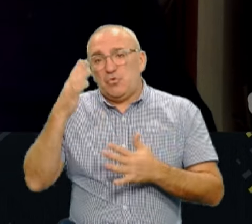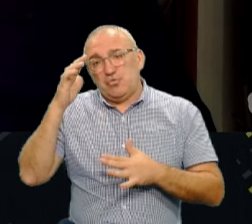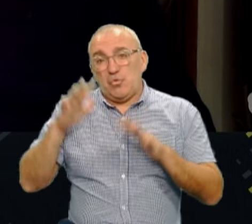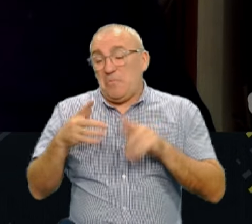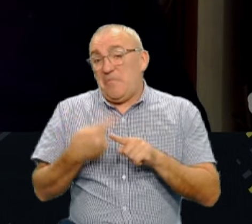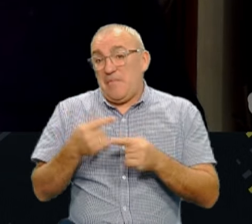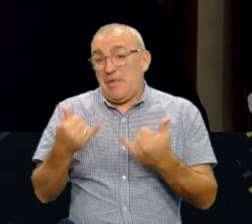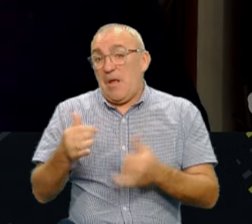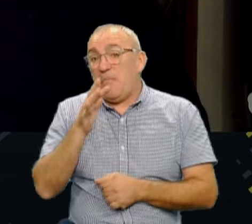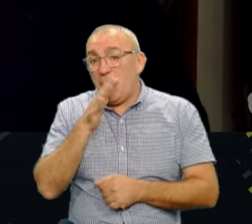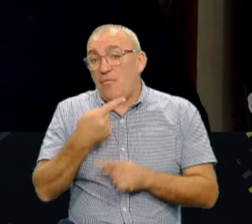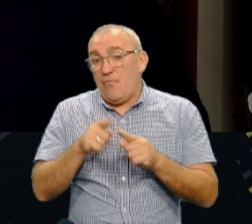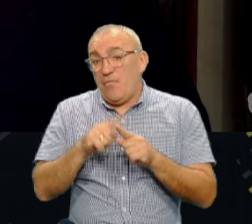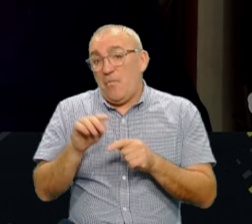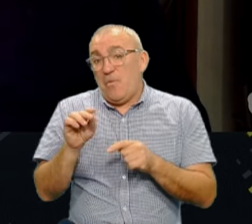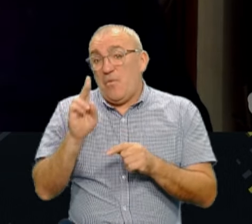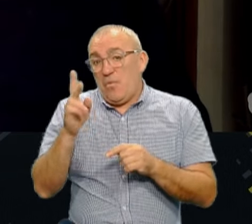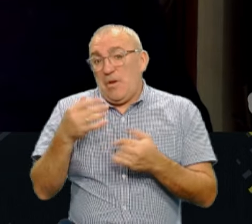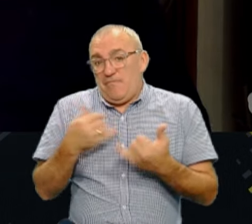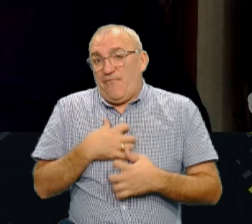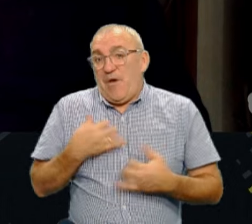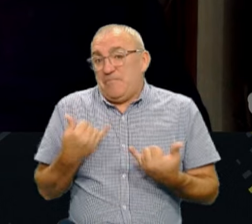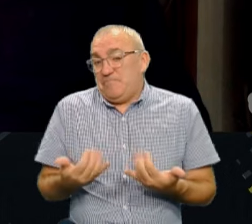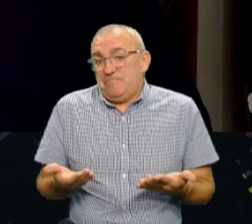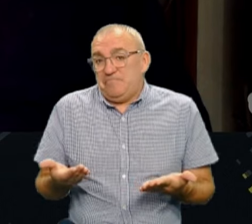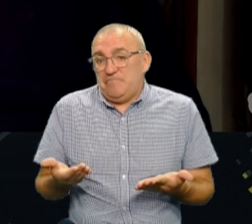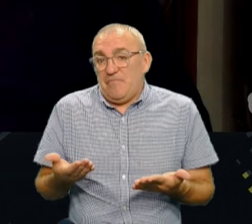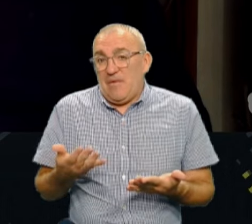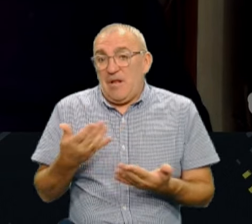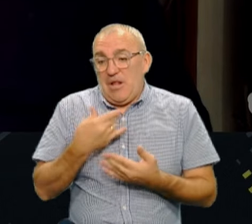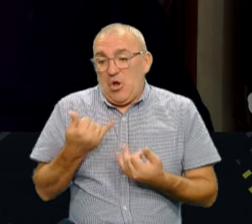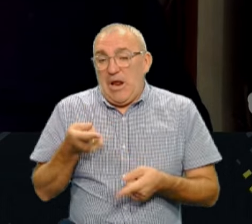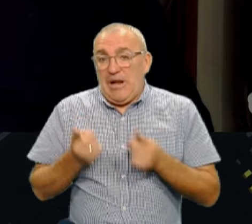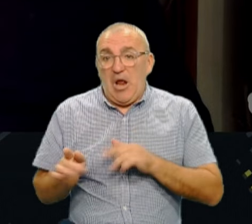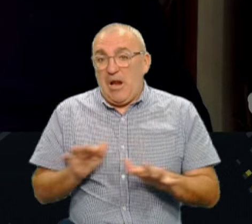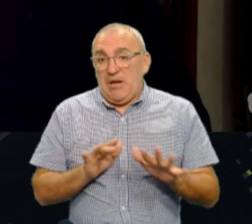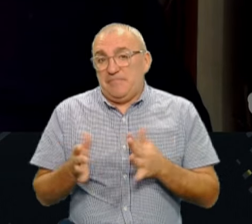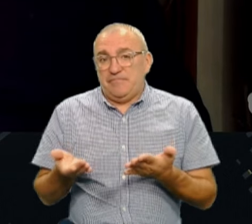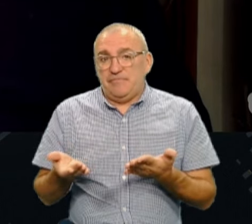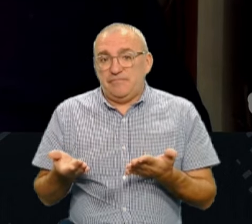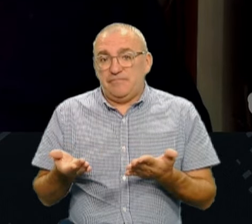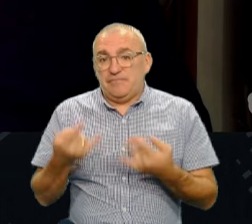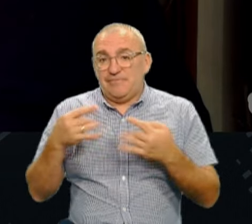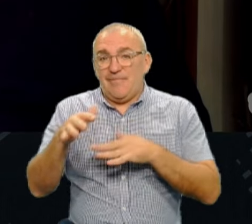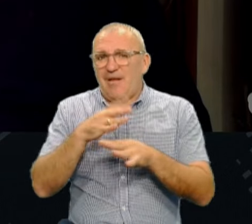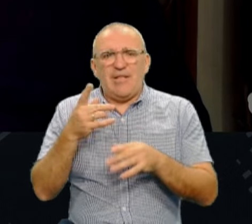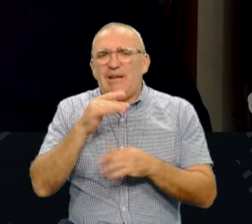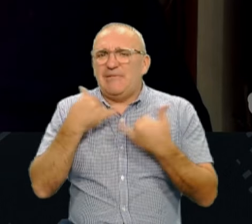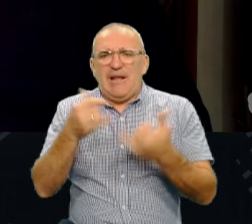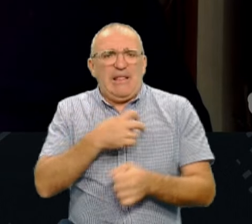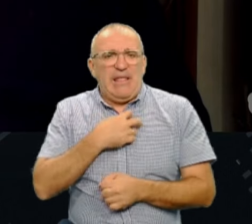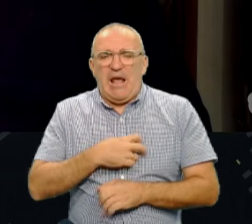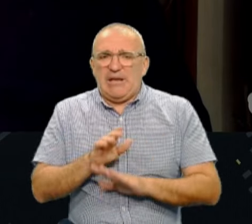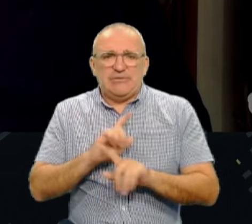даний момент воно десь від якогось і є актуальним по наших реаліях теперішніх. Я дачам рада не ризикувати, краще це